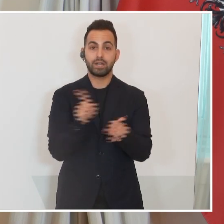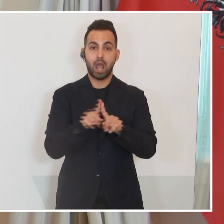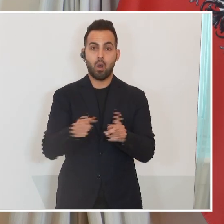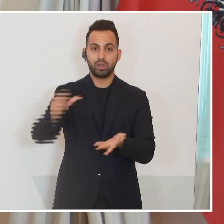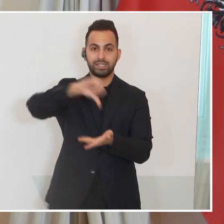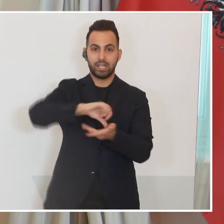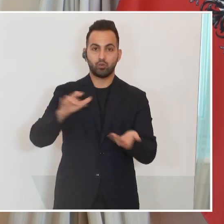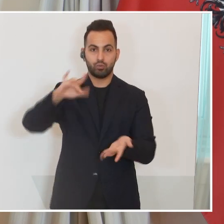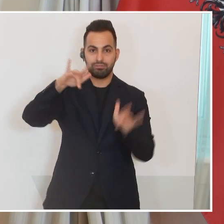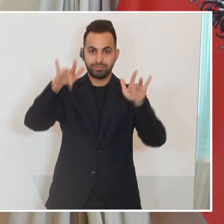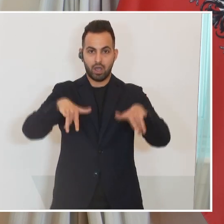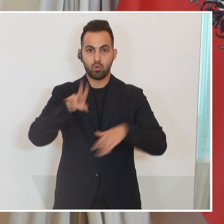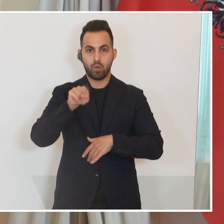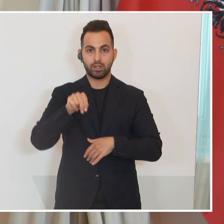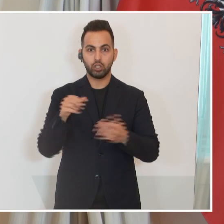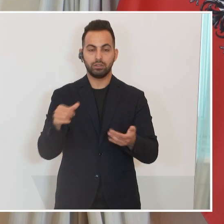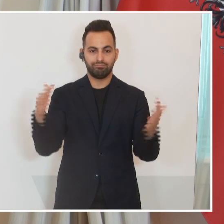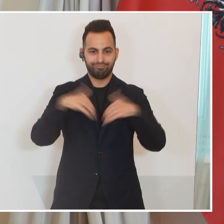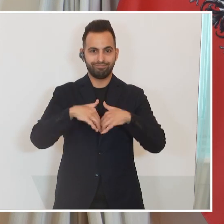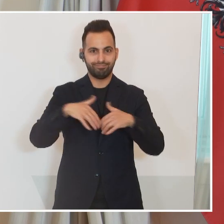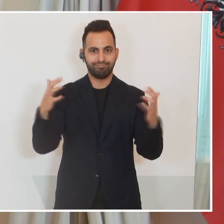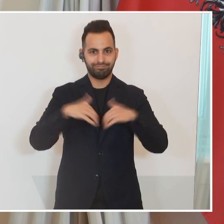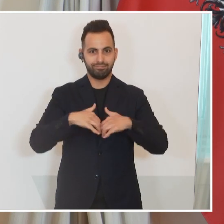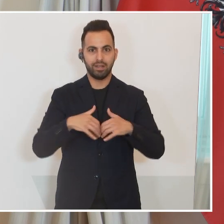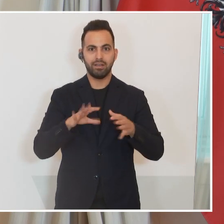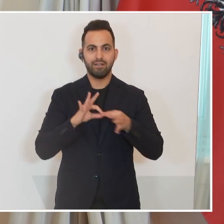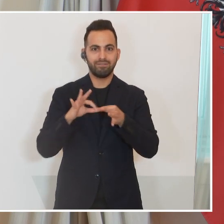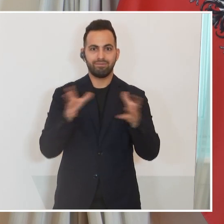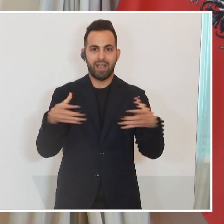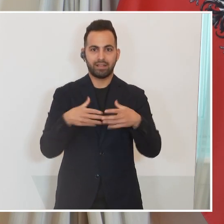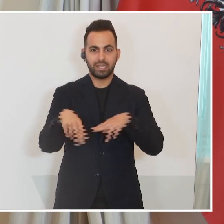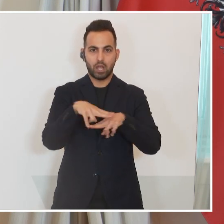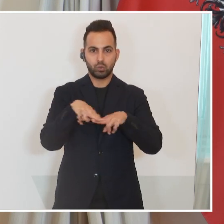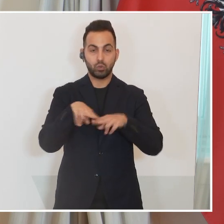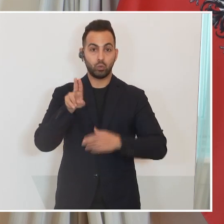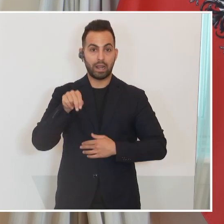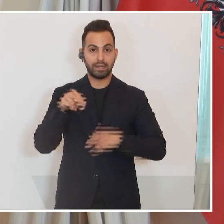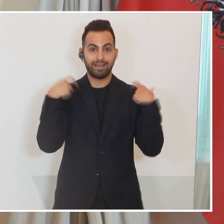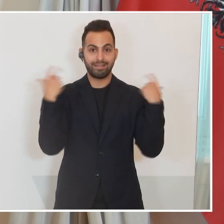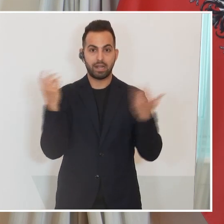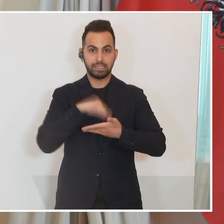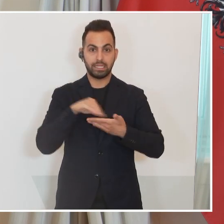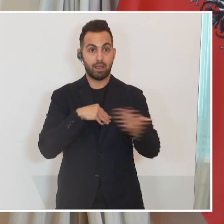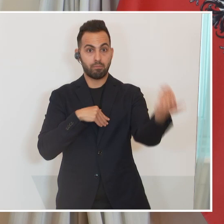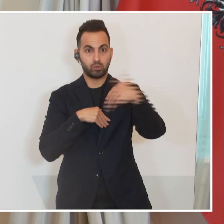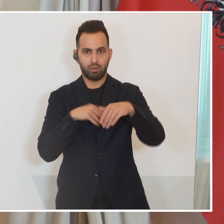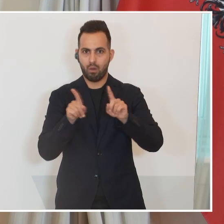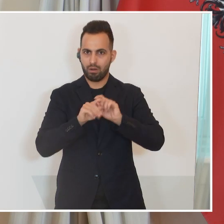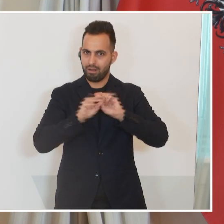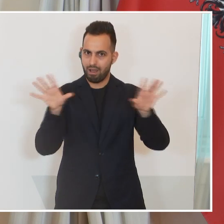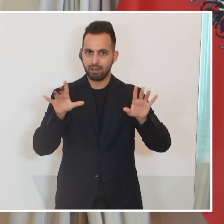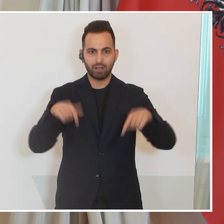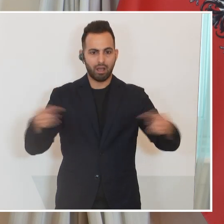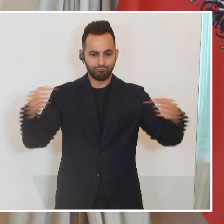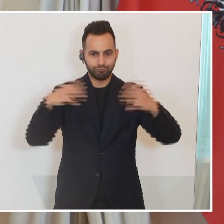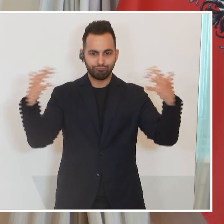Das war sichtbar und spürbar die Verbundenheit zwischen Österreich und den Vereinten Nationen, vor allem beim Besuch des UN-Generalsekretärs. Und ich glaube, dass es hier wichtig